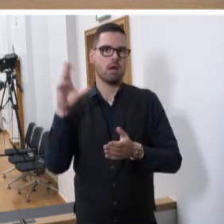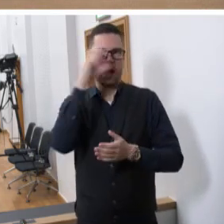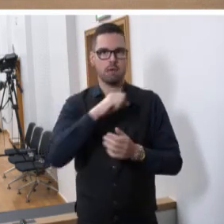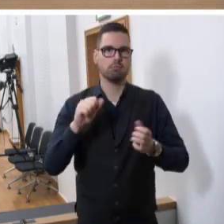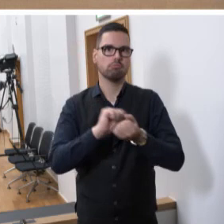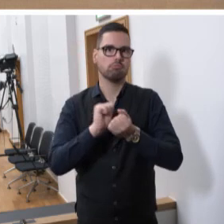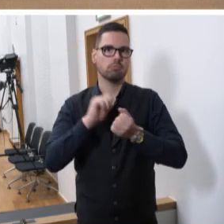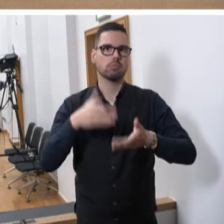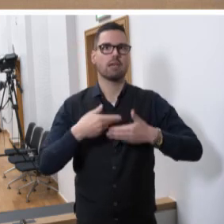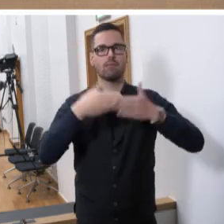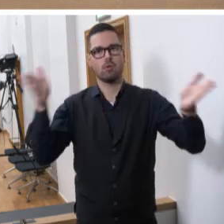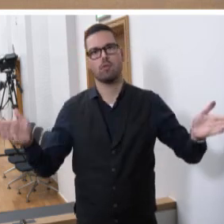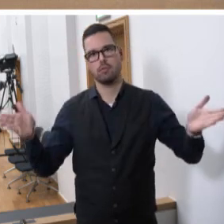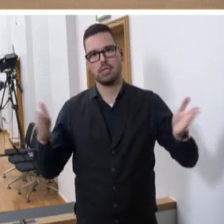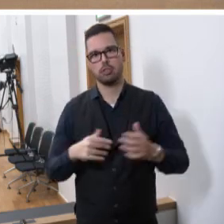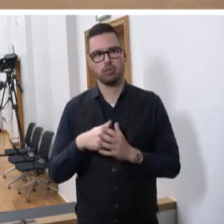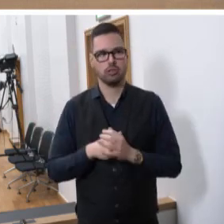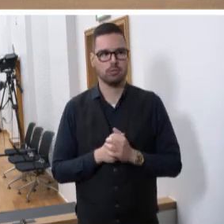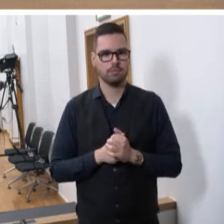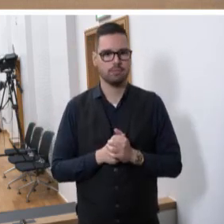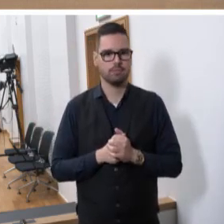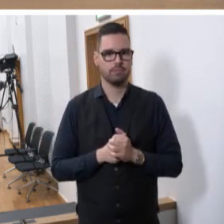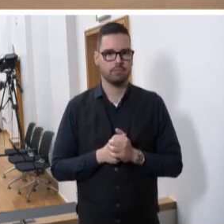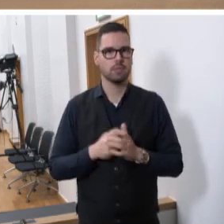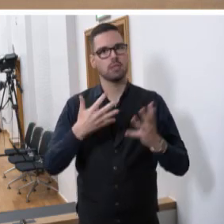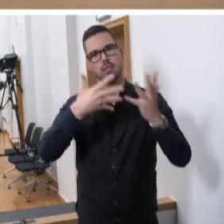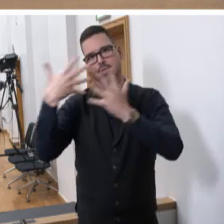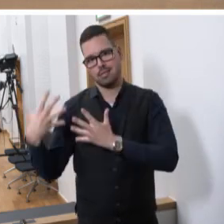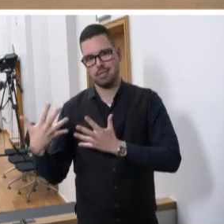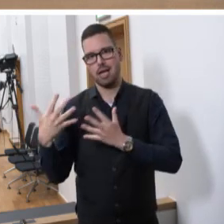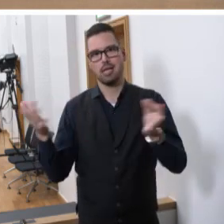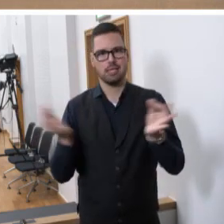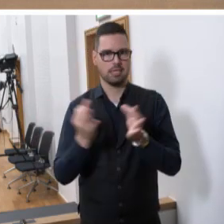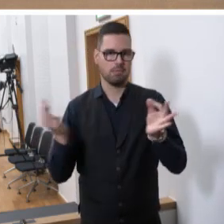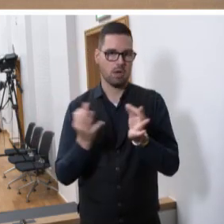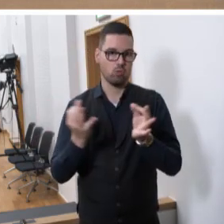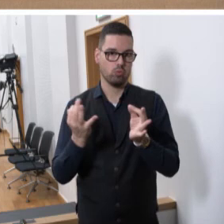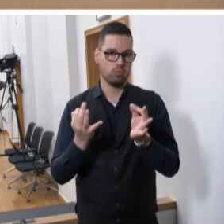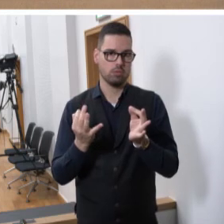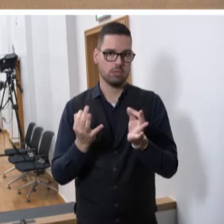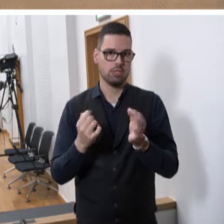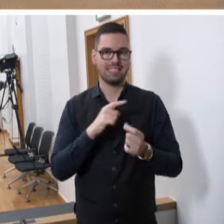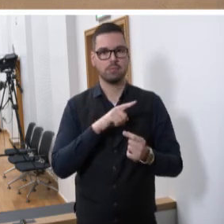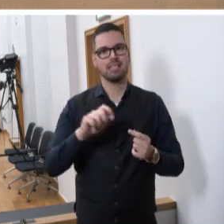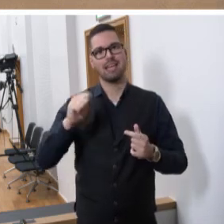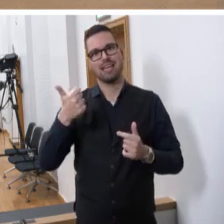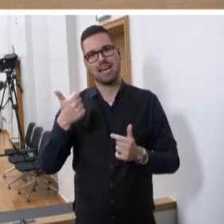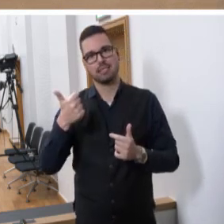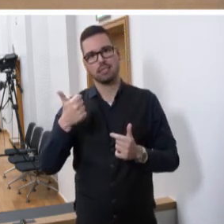und somit in Kraft trat. Es hat dann weitere zehn Jahre gebraucht bzw. gedauert, nämlich bis zum 1.